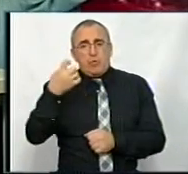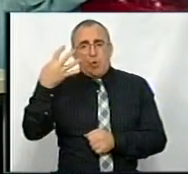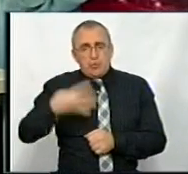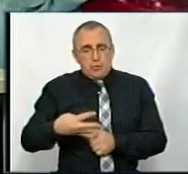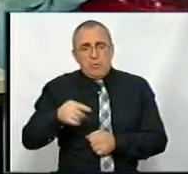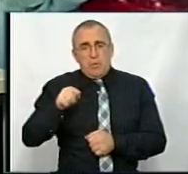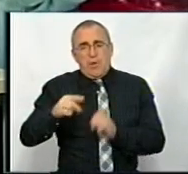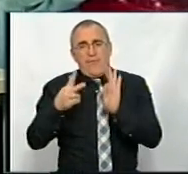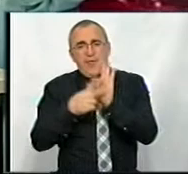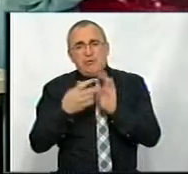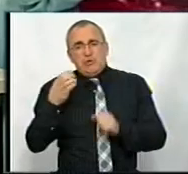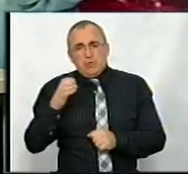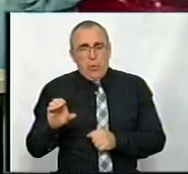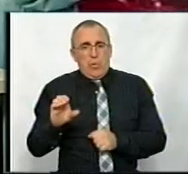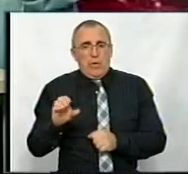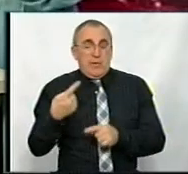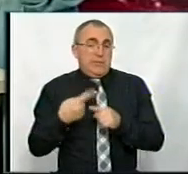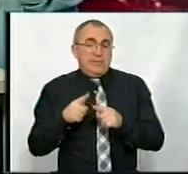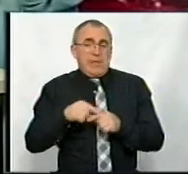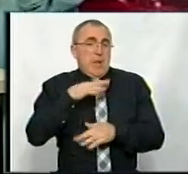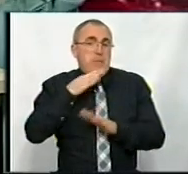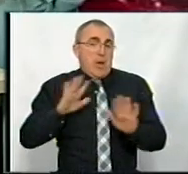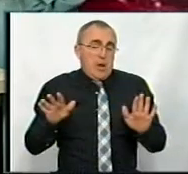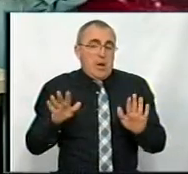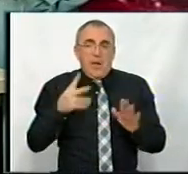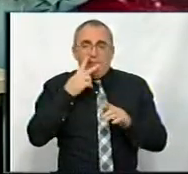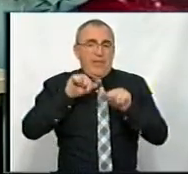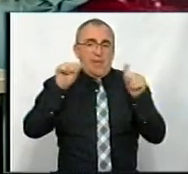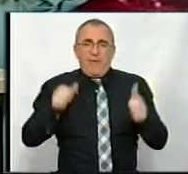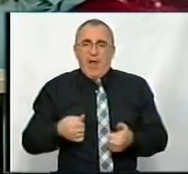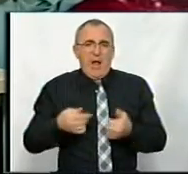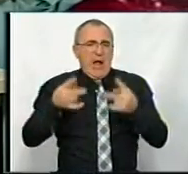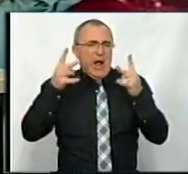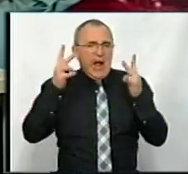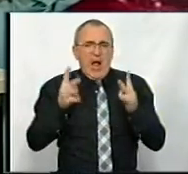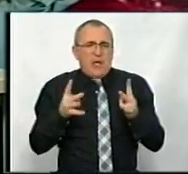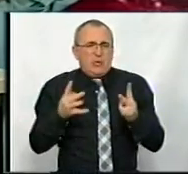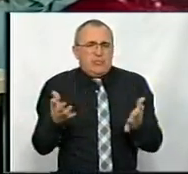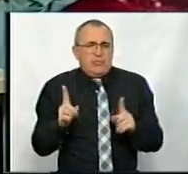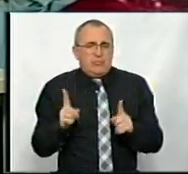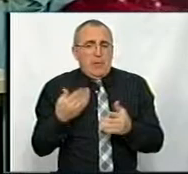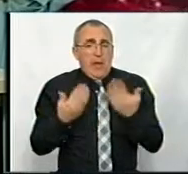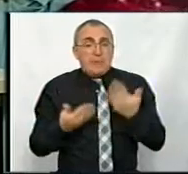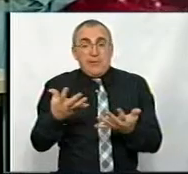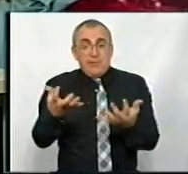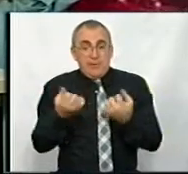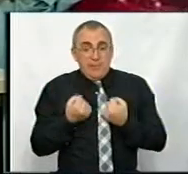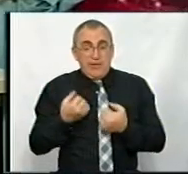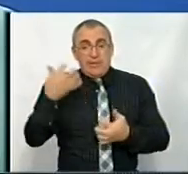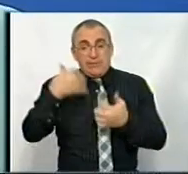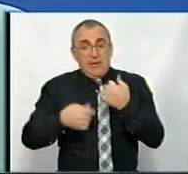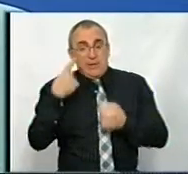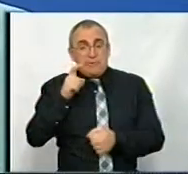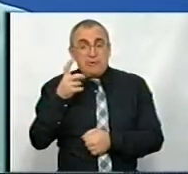,08. Ну, нібито це не так багато, але не виглядає катастрофічним. Але якщо взяти цей же середній бал